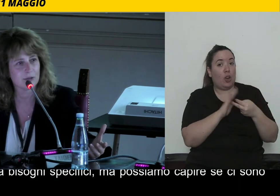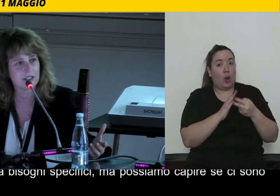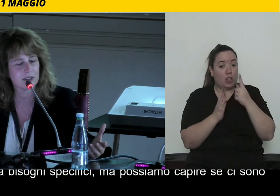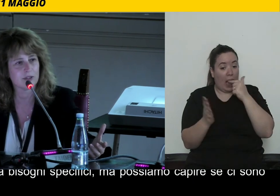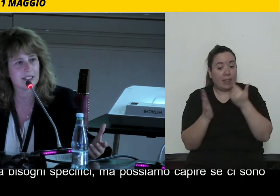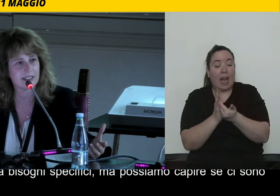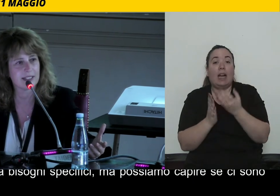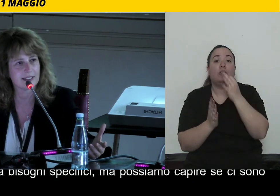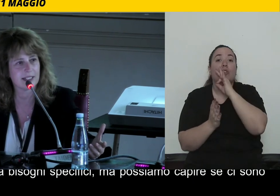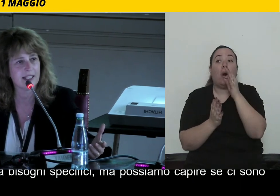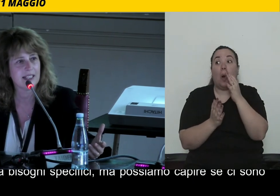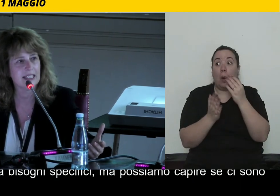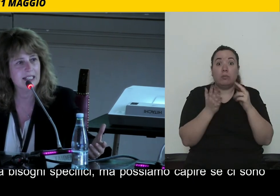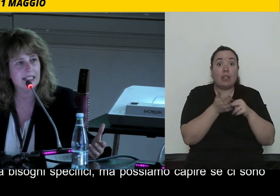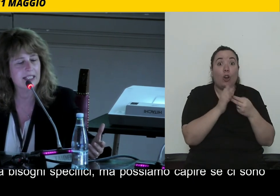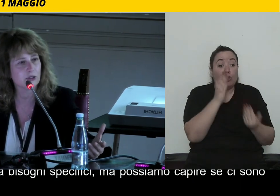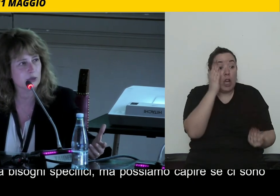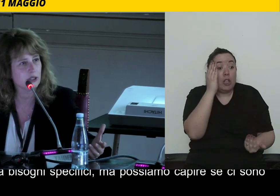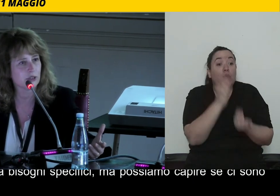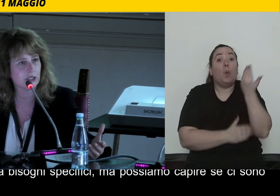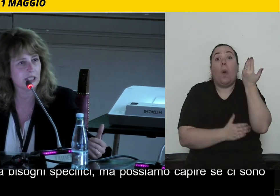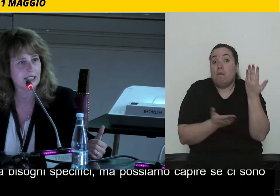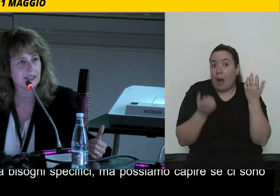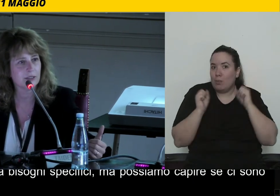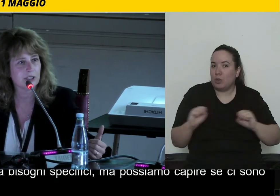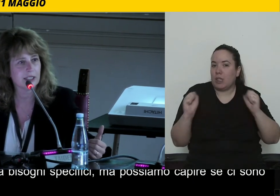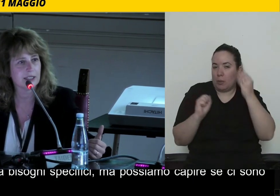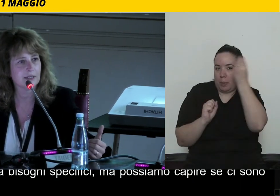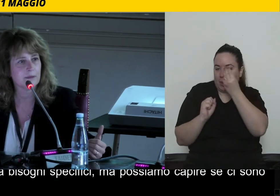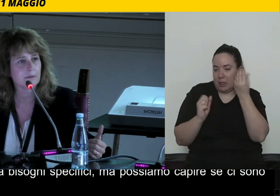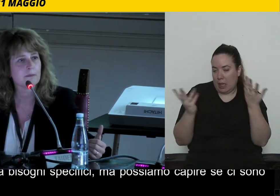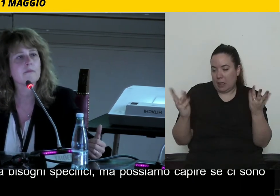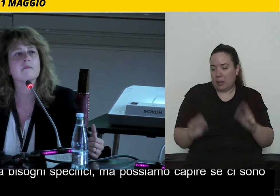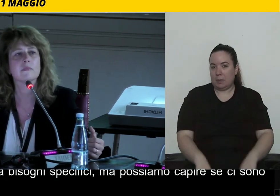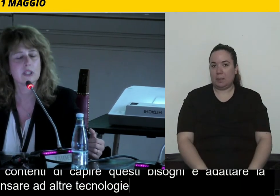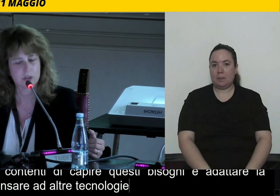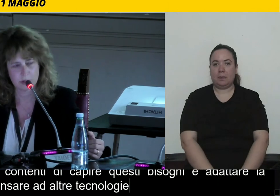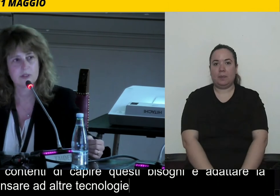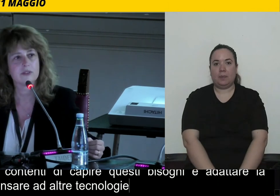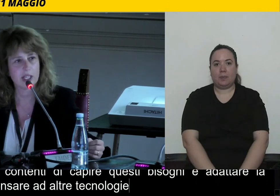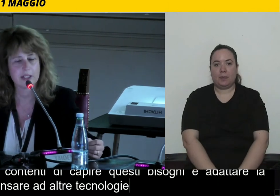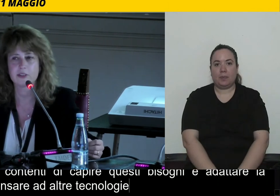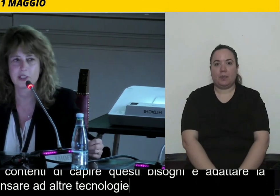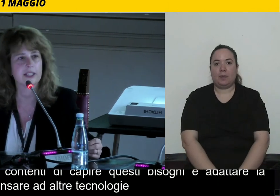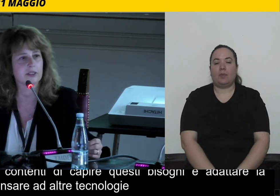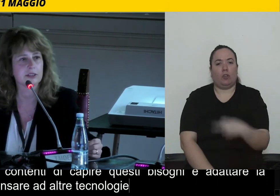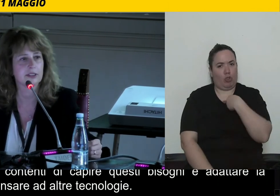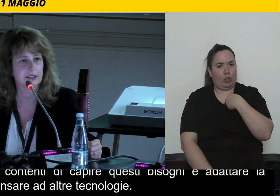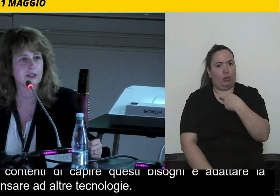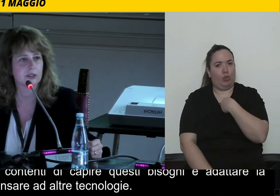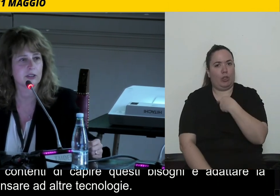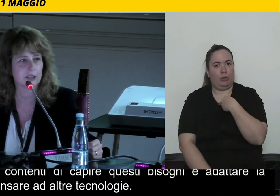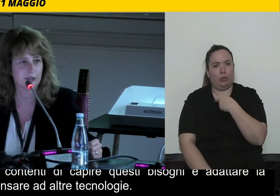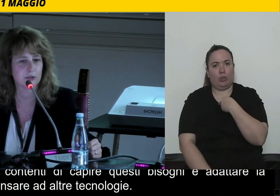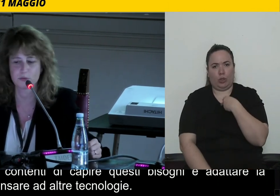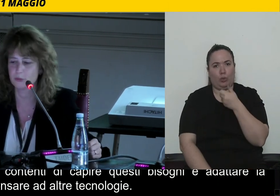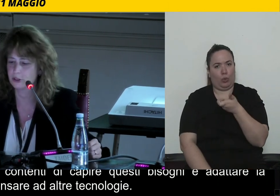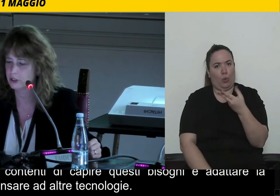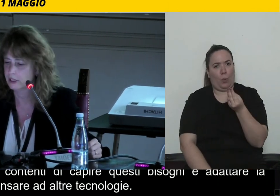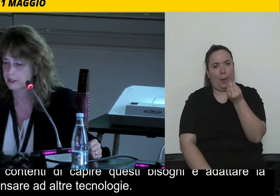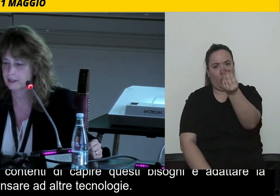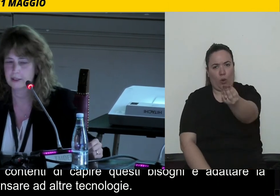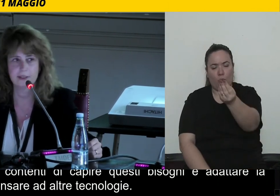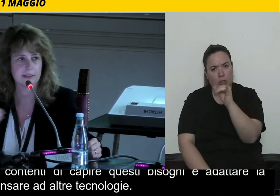se questa non dovesse essere in linea con i bisogni dell'utente. Certo, certo, glielo do, glielo do